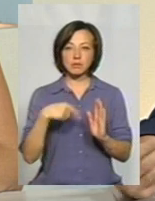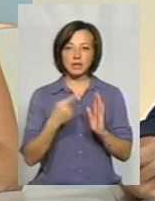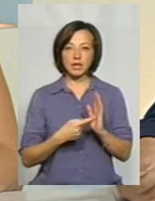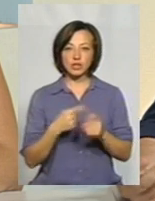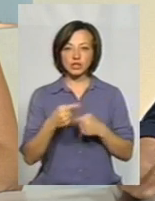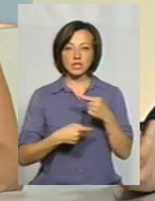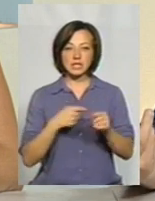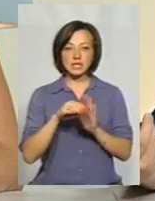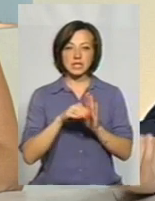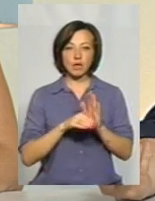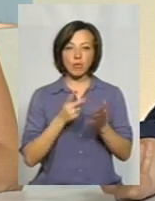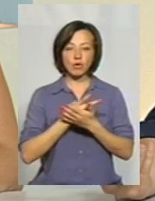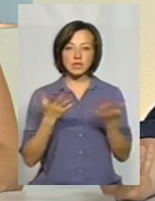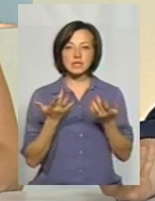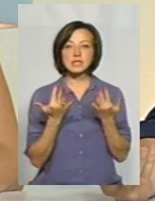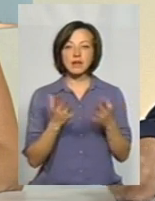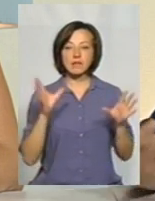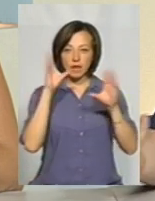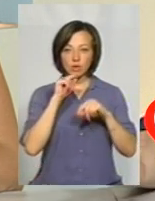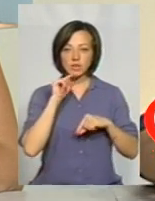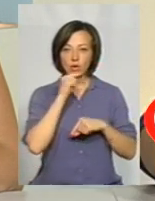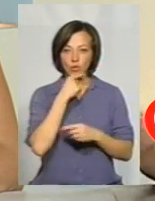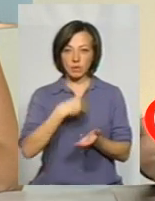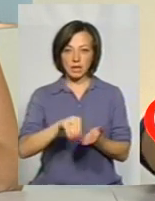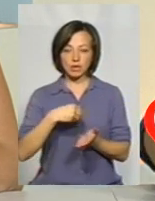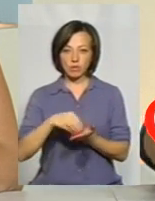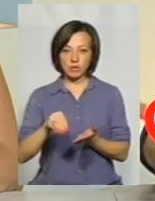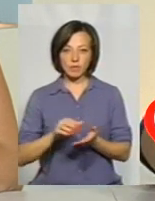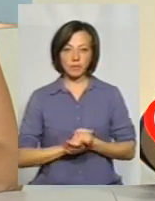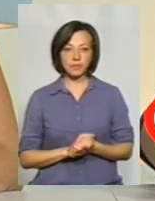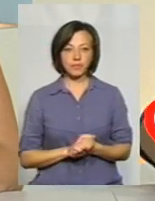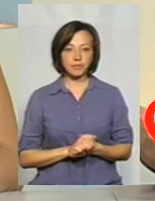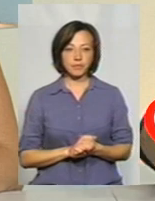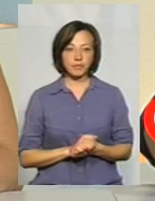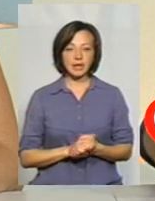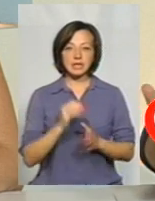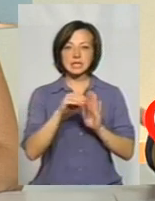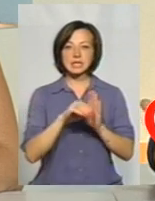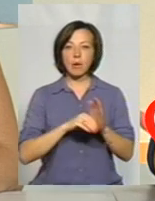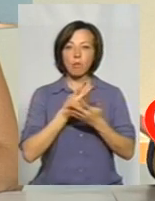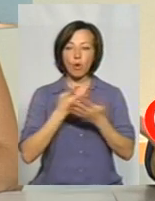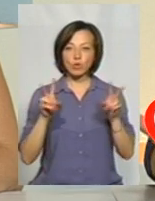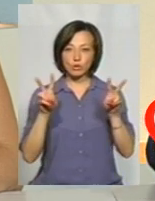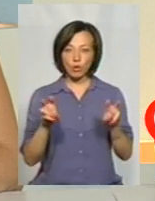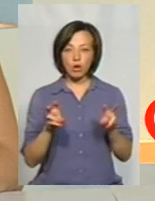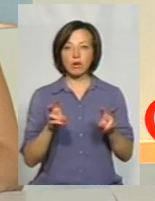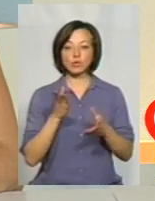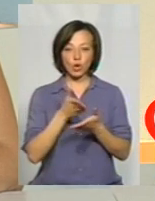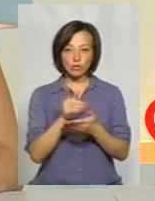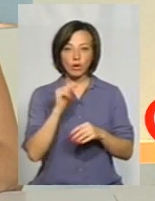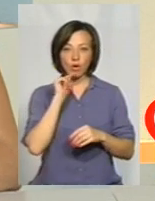«Прозору». Чи є у вас дані, скільки вдалося зекономити на закупівлях? Система «Прозору» звернути на те, щоб можна було економити якісь кошти.